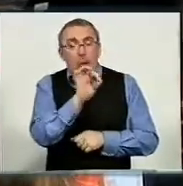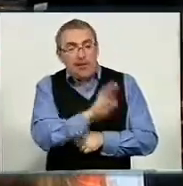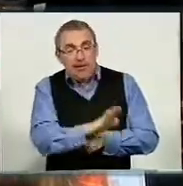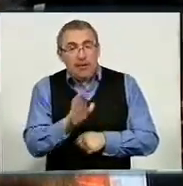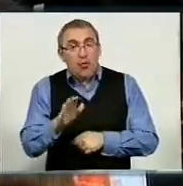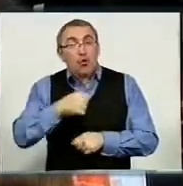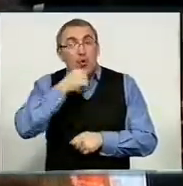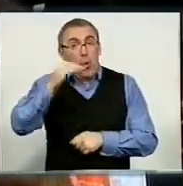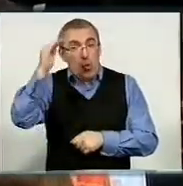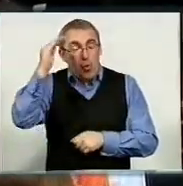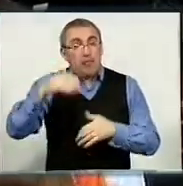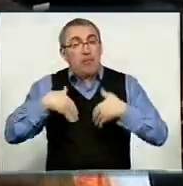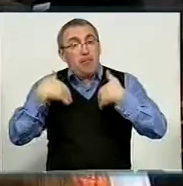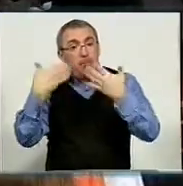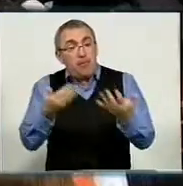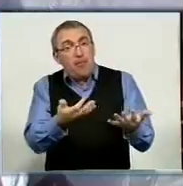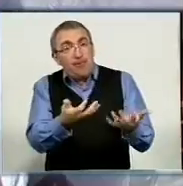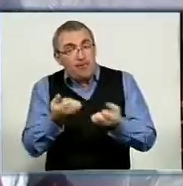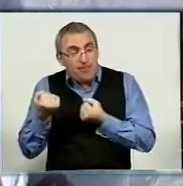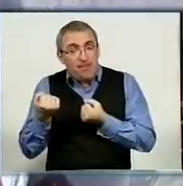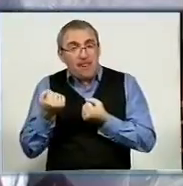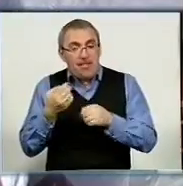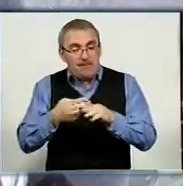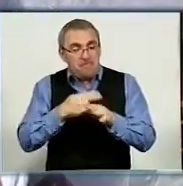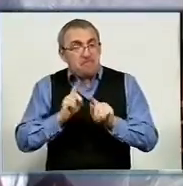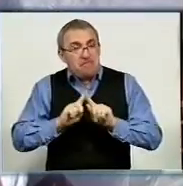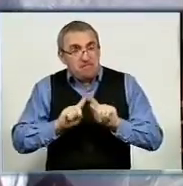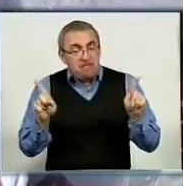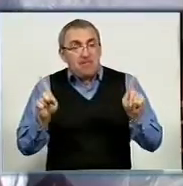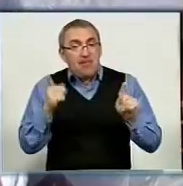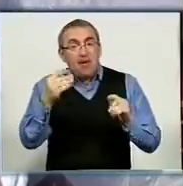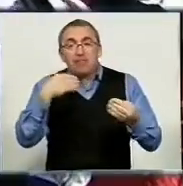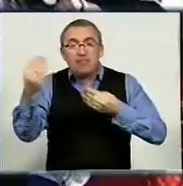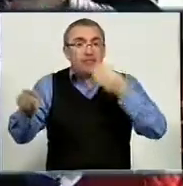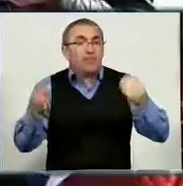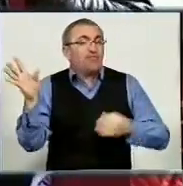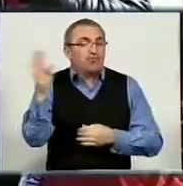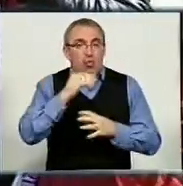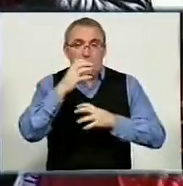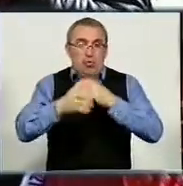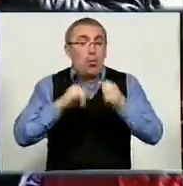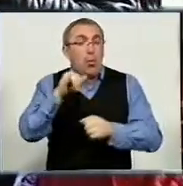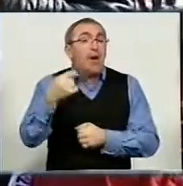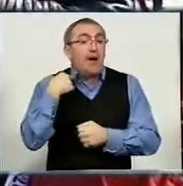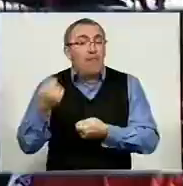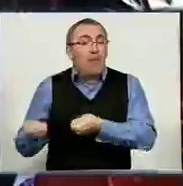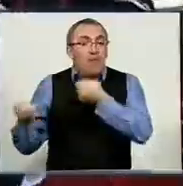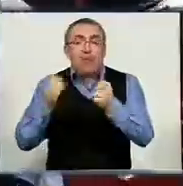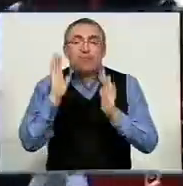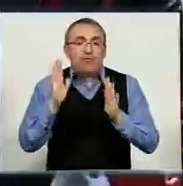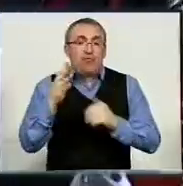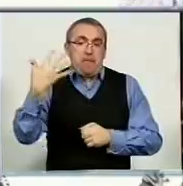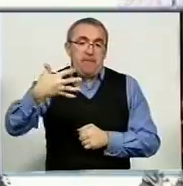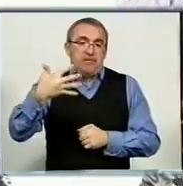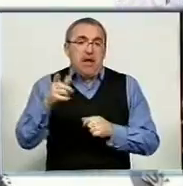Дорослим волонтери пропонували придбати ексклюзивні шкарпетки. Їх цього дня розповсюджують в усьому світі. У Кірвоград привезли всього 50